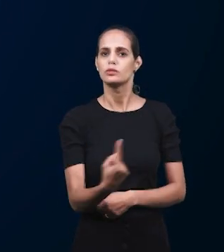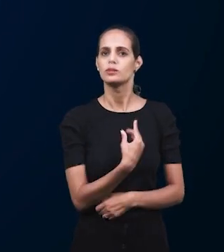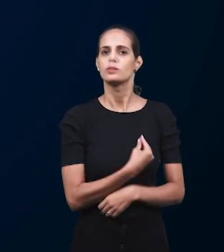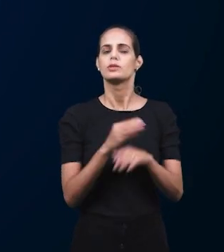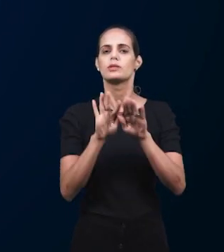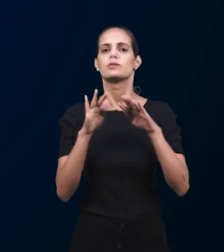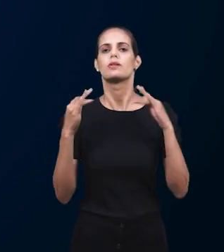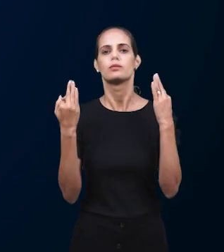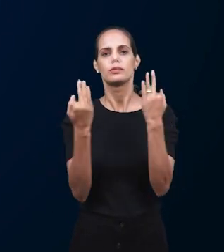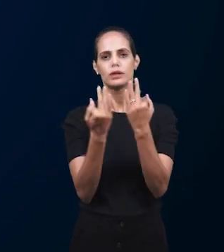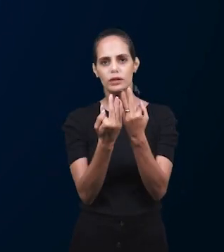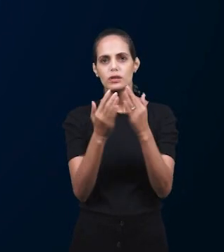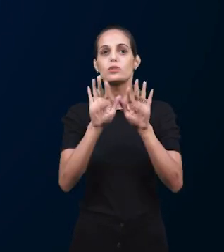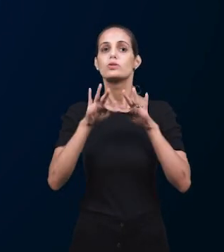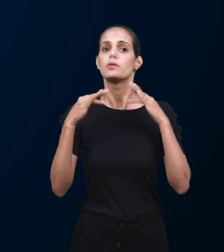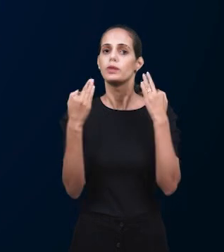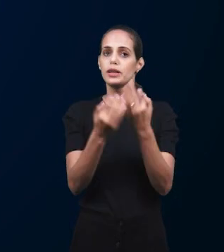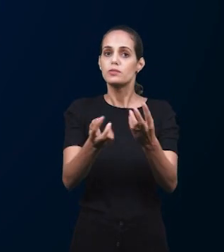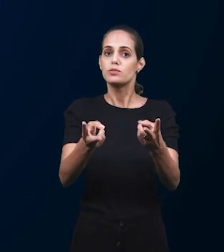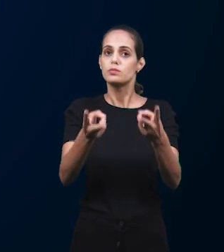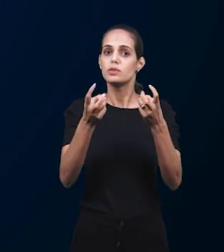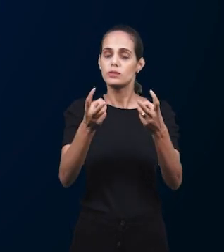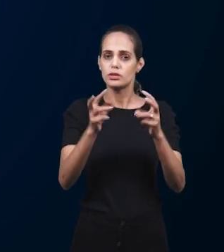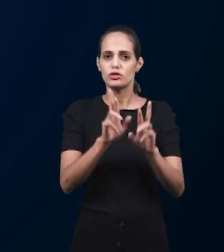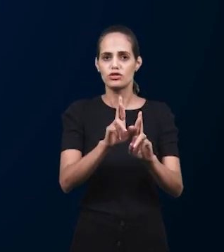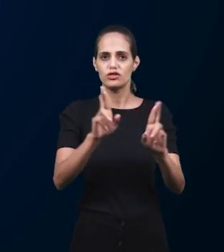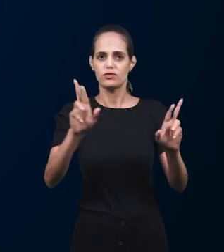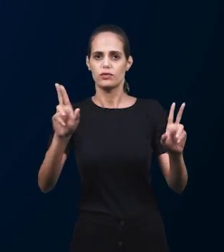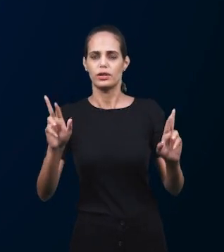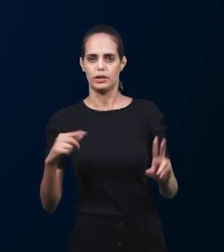между верующими людьми и неверующими.